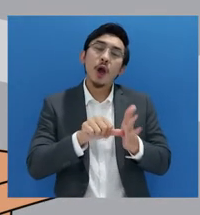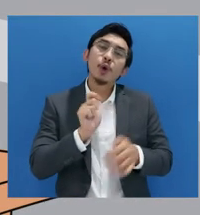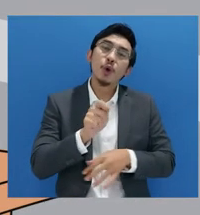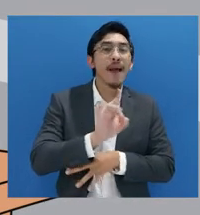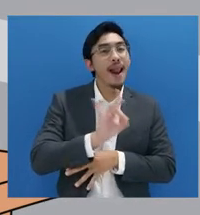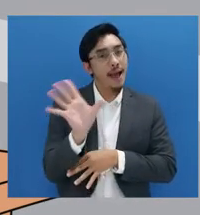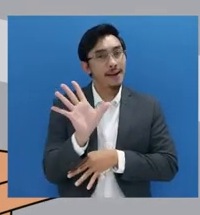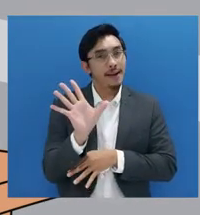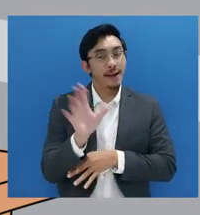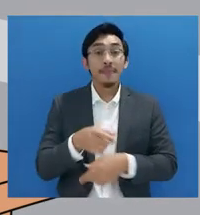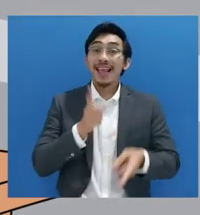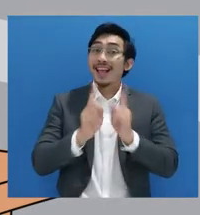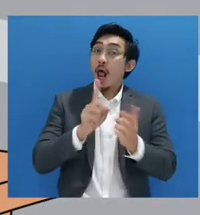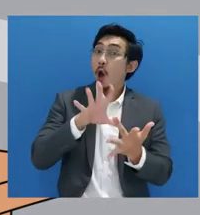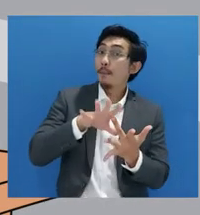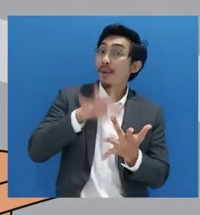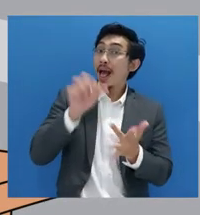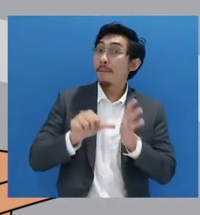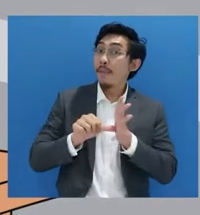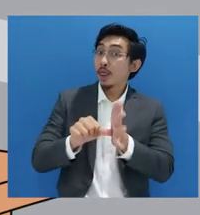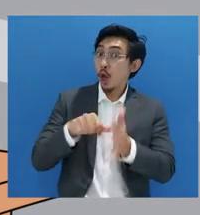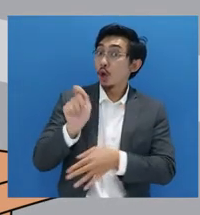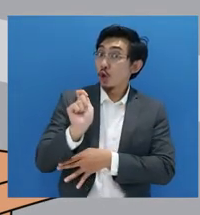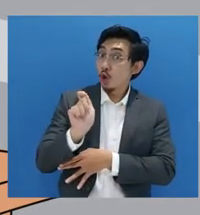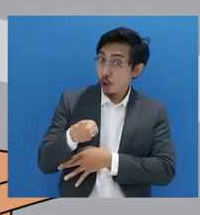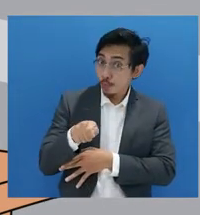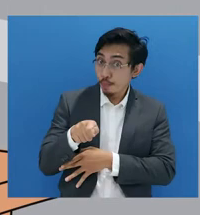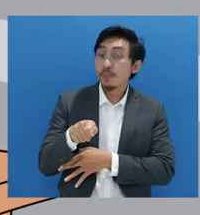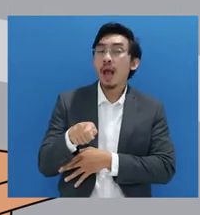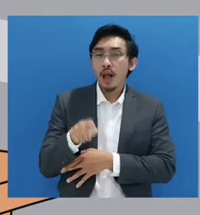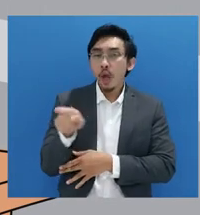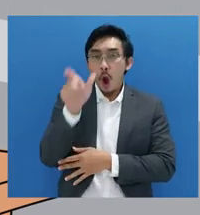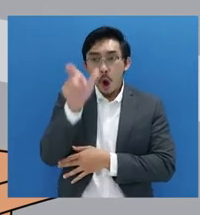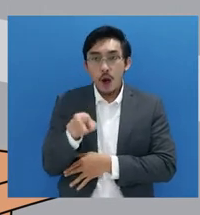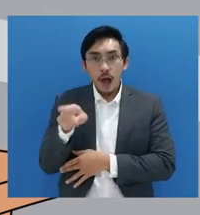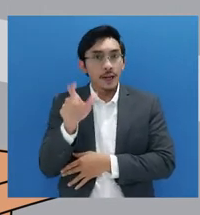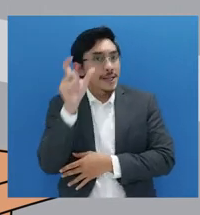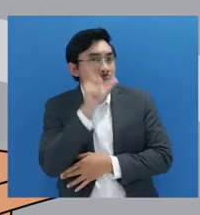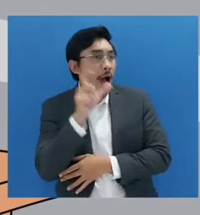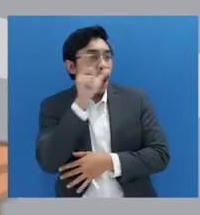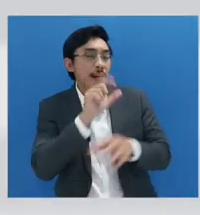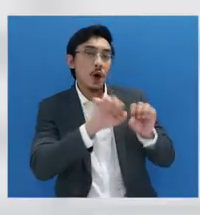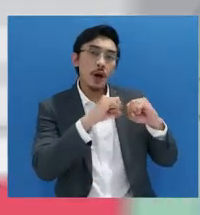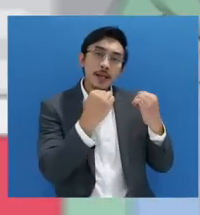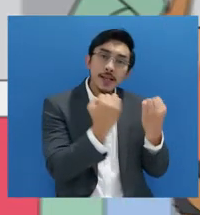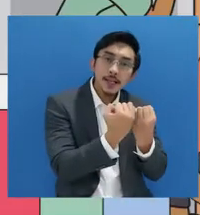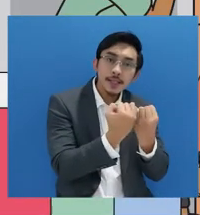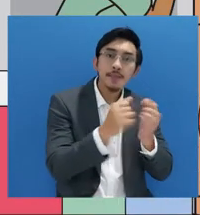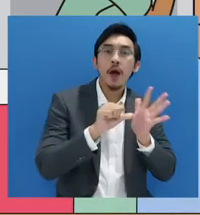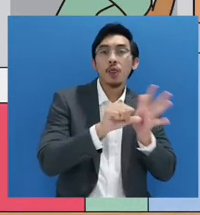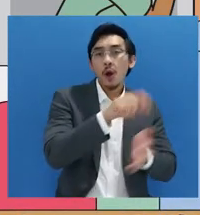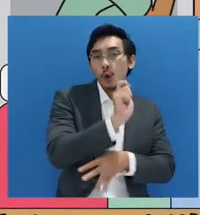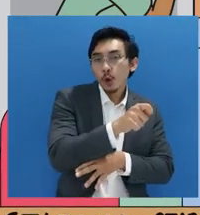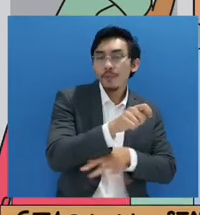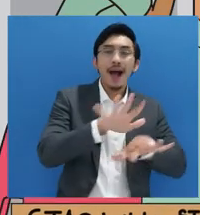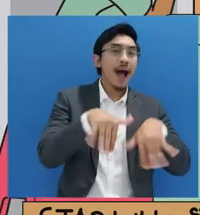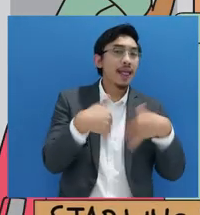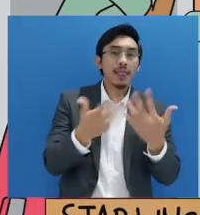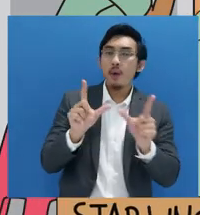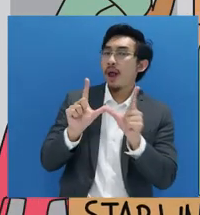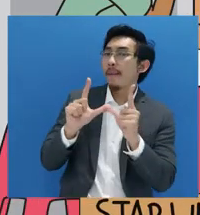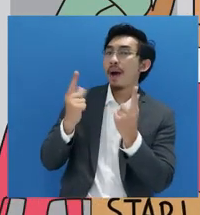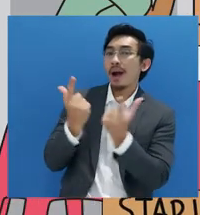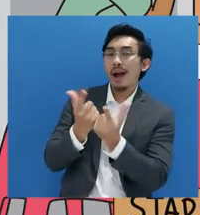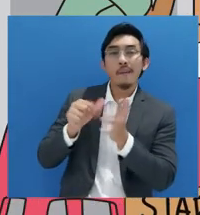Ketika memilih bantuan hukum, pencari keadilan bisa merujuk ke organisasi bantuan hukum atau lembaga bantuan hukum manapun